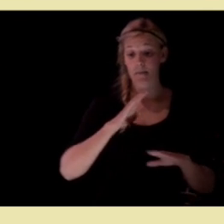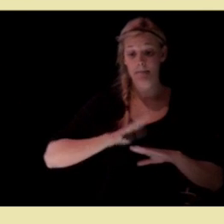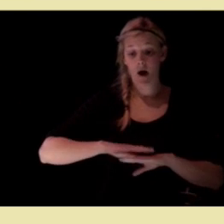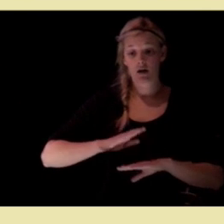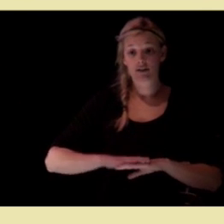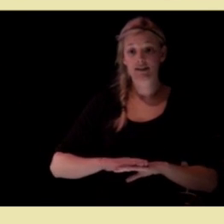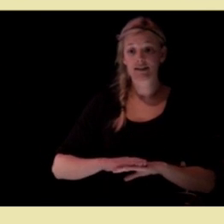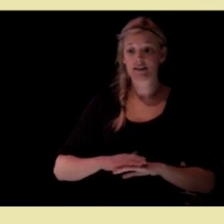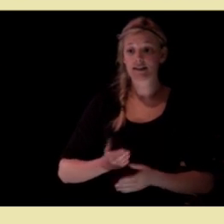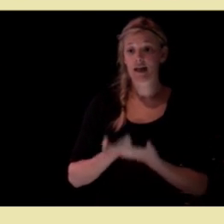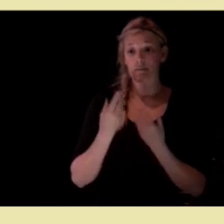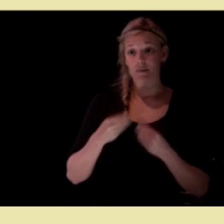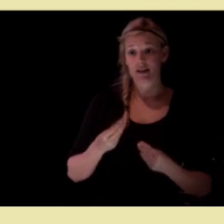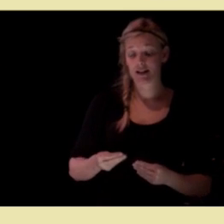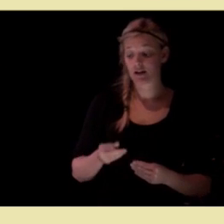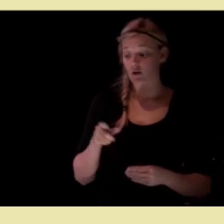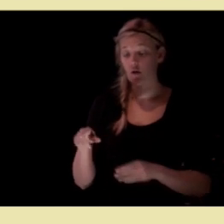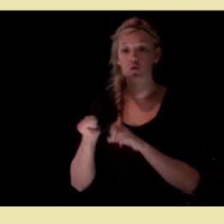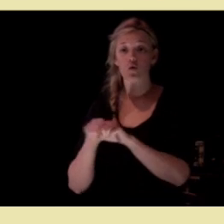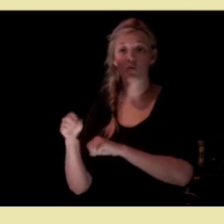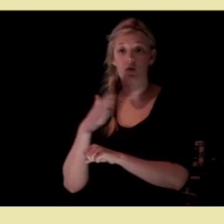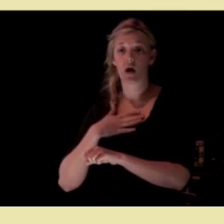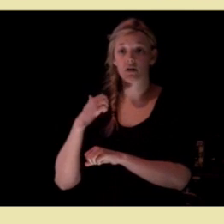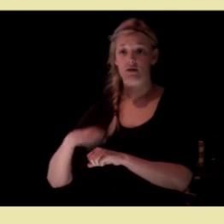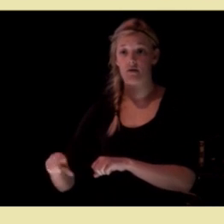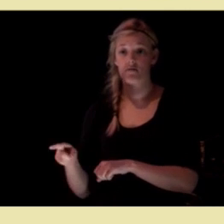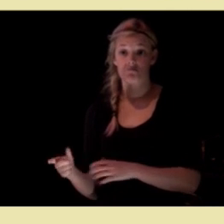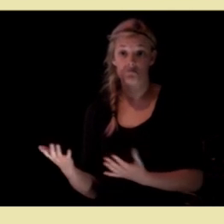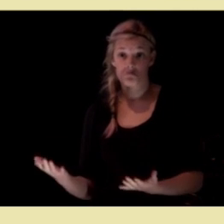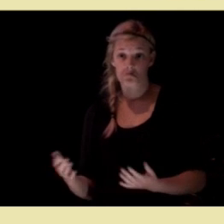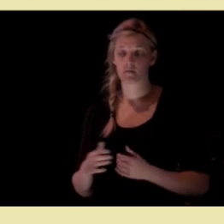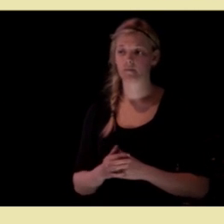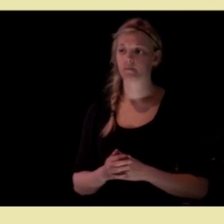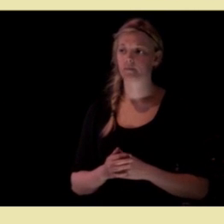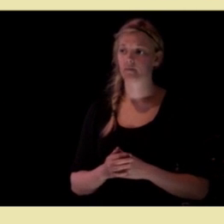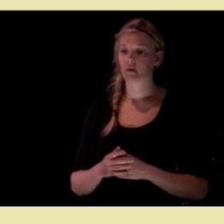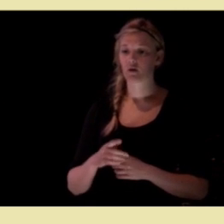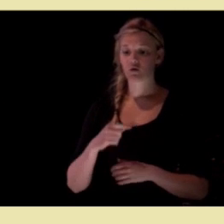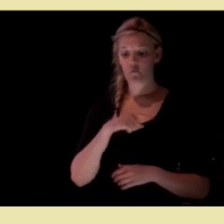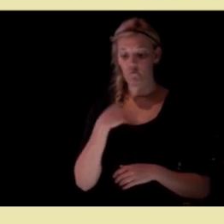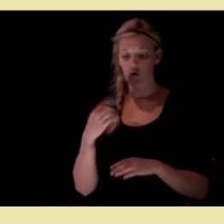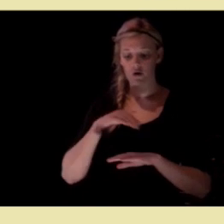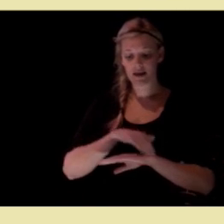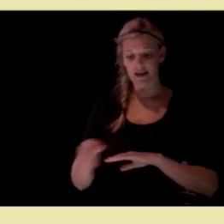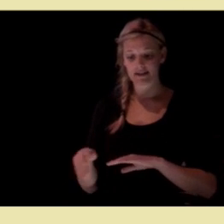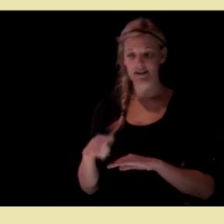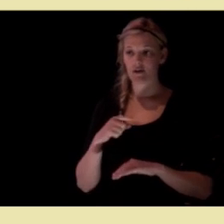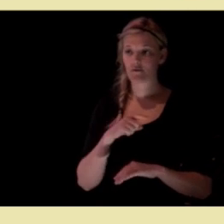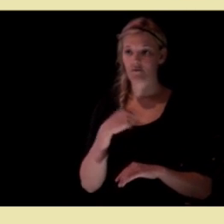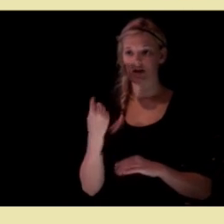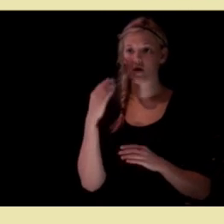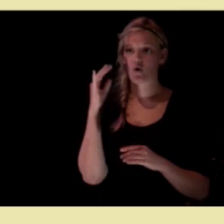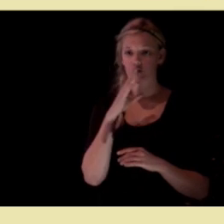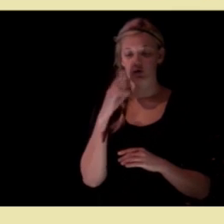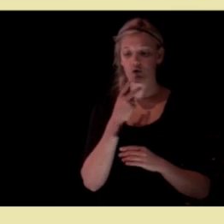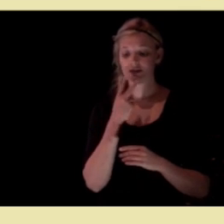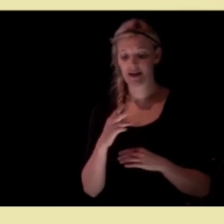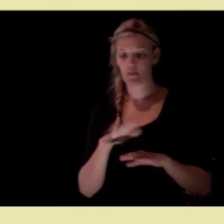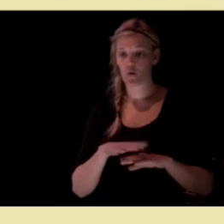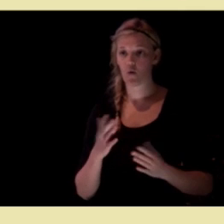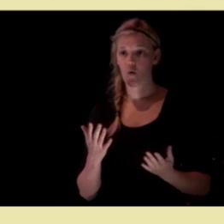basishjelpemidler som kommunen kunne ansvaret for. Så det er den grensen vi ønsker å gå opp hele tiden med